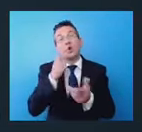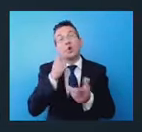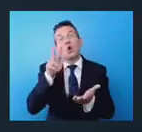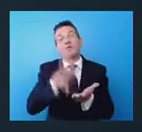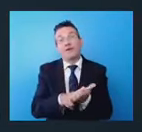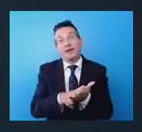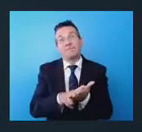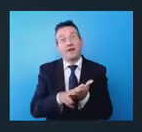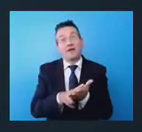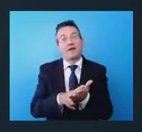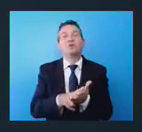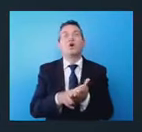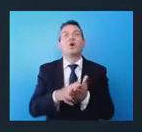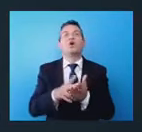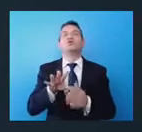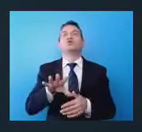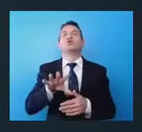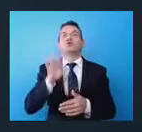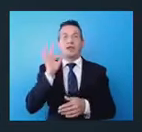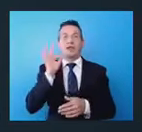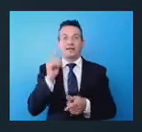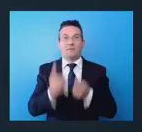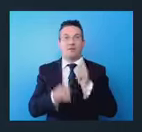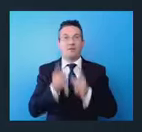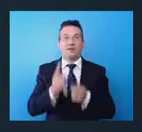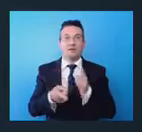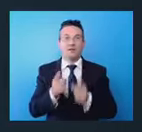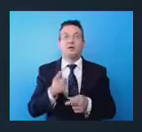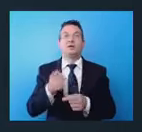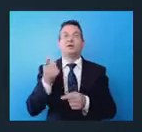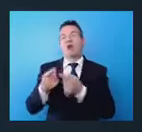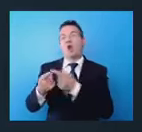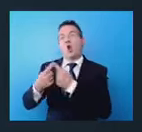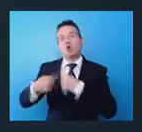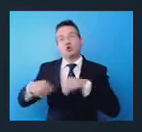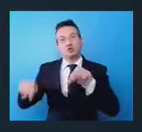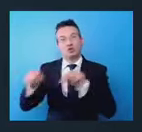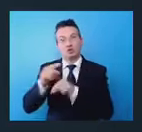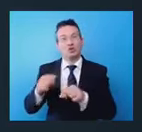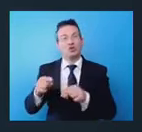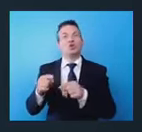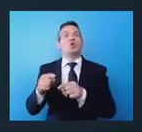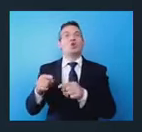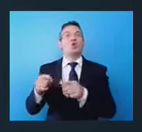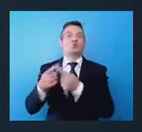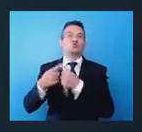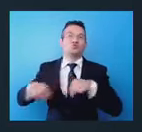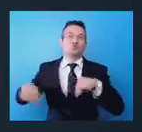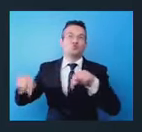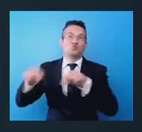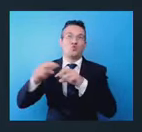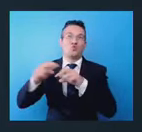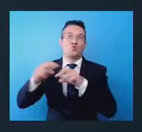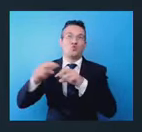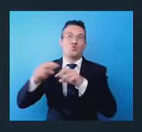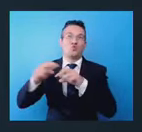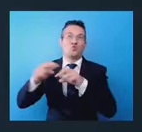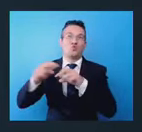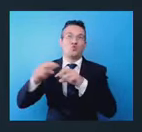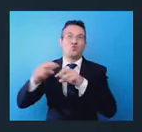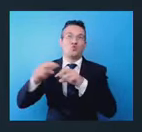politica fatta dal Consiglio, dalla Giunta, di puntare sull'economia del mare nella nuova S3 della Regione Lazio,